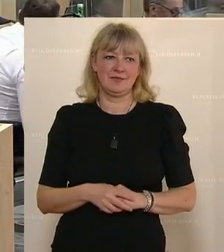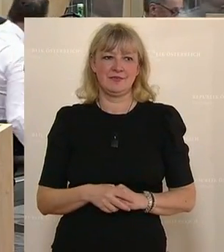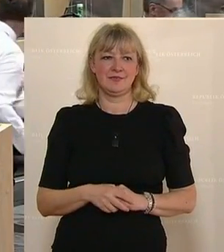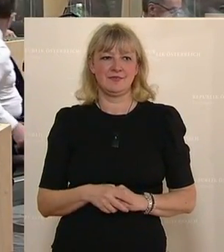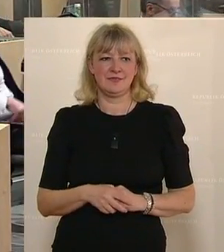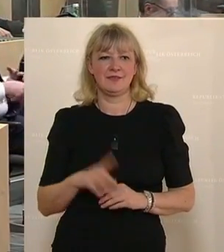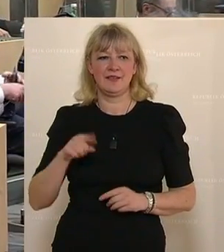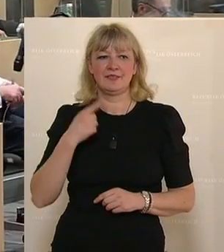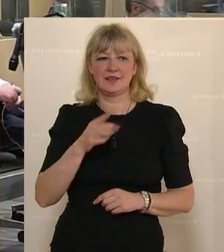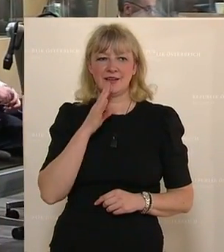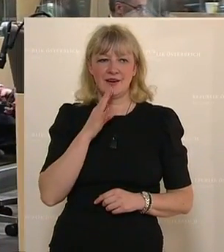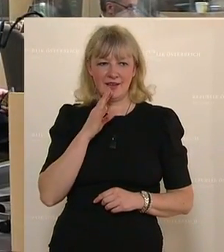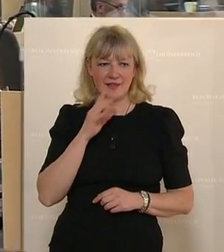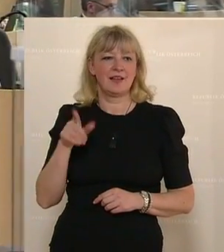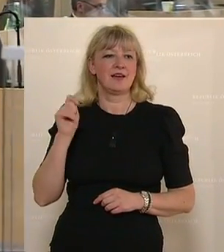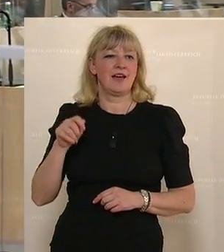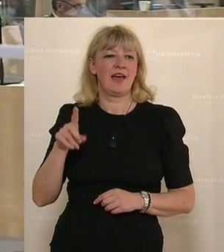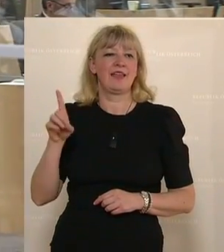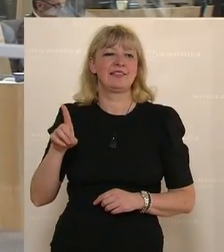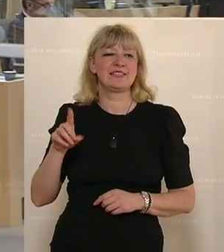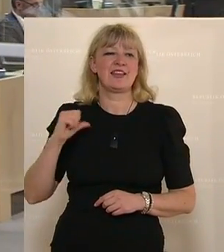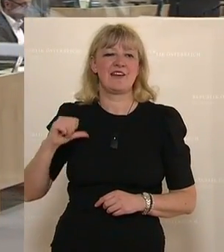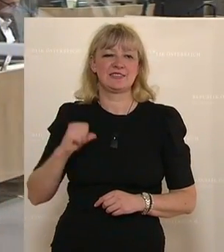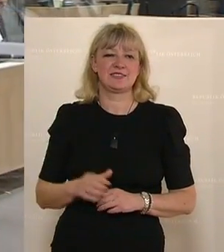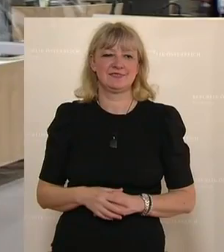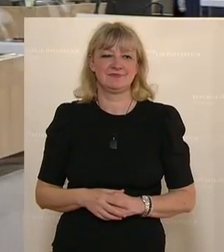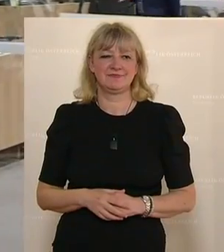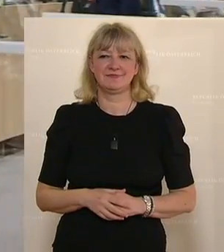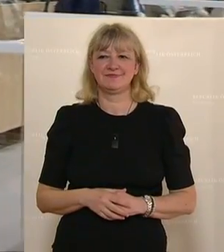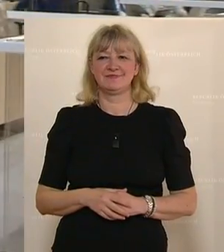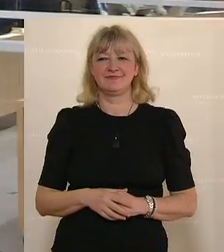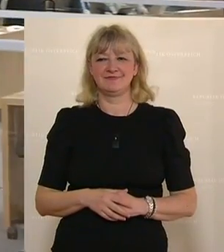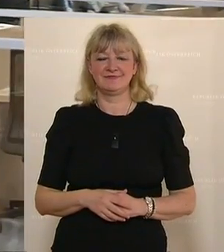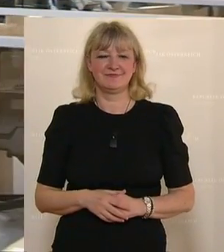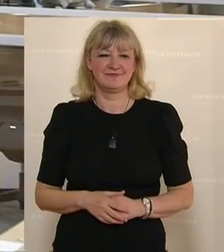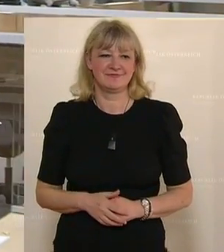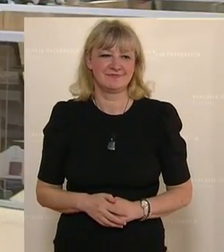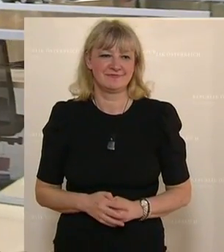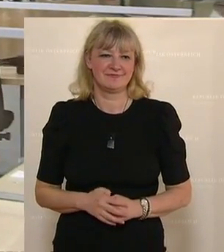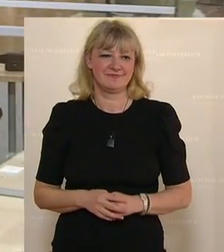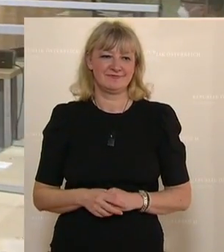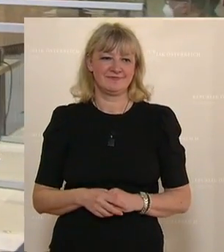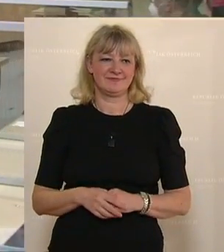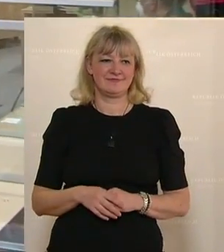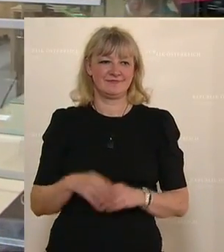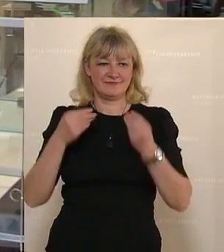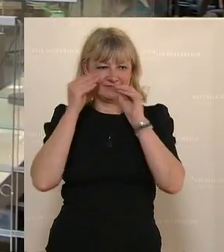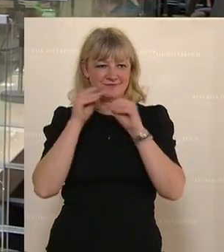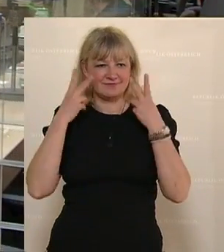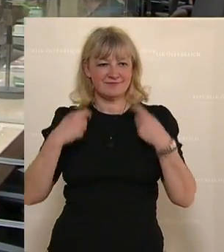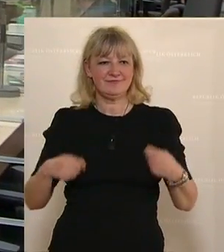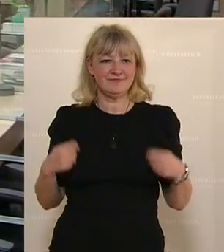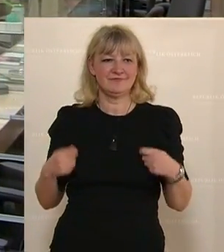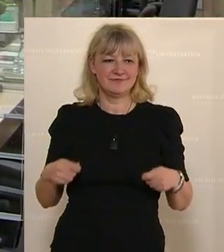Die nächste Rednerin ist Martina Diesner-Weiß von der ÖVP. Sehr geehrter Herr